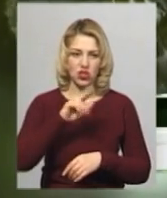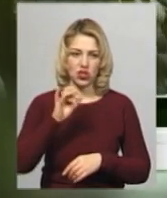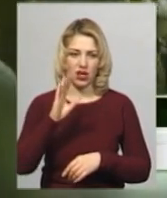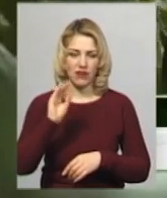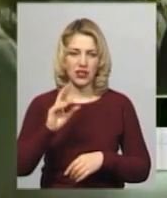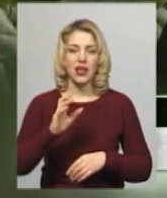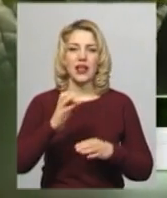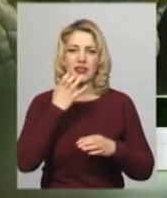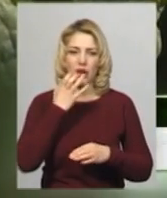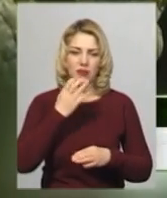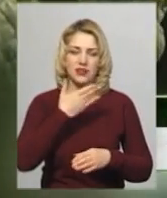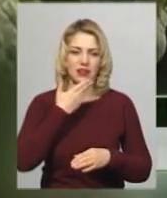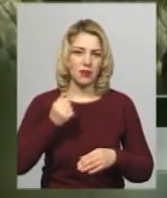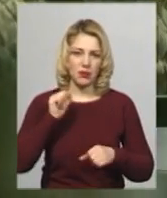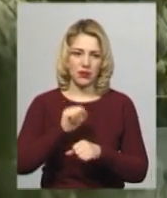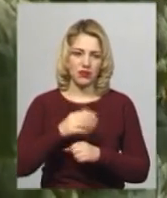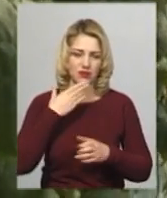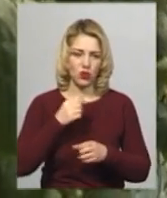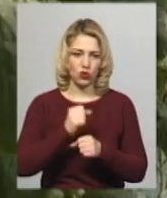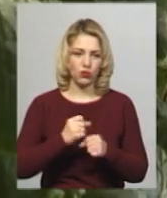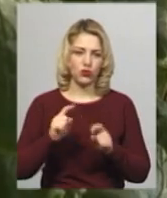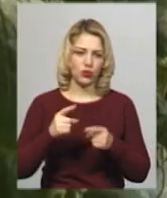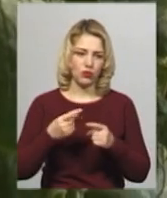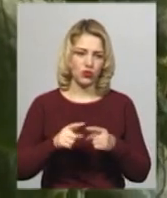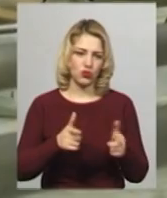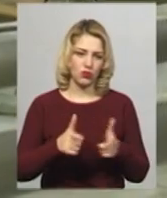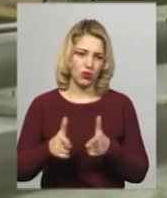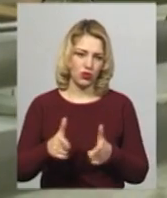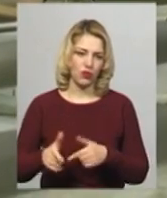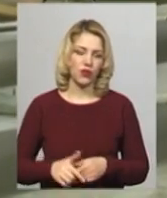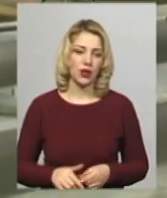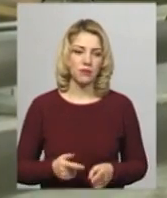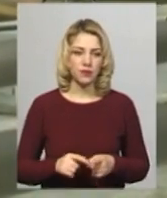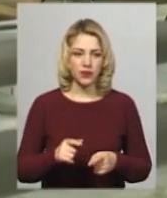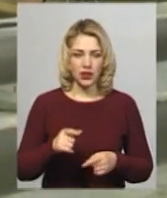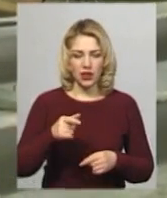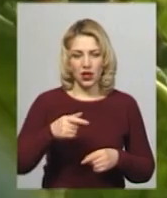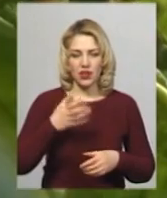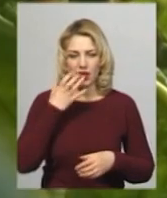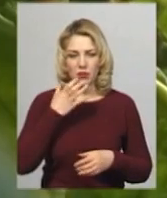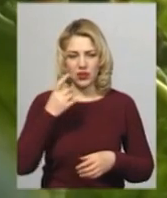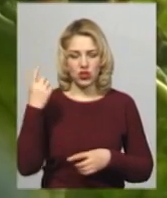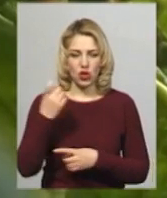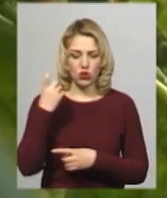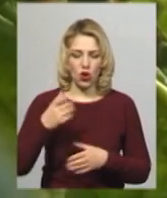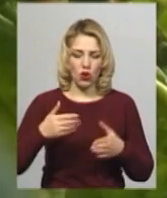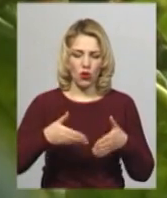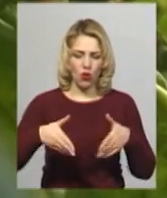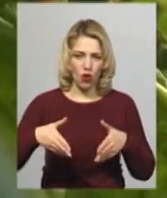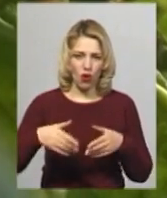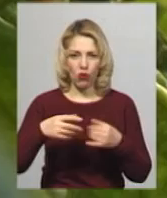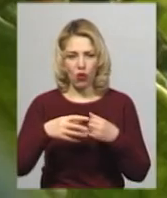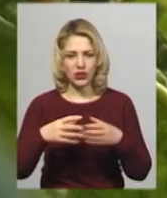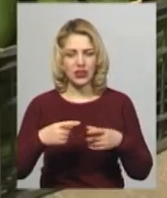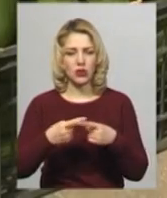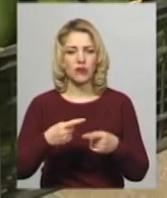теплиці все одно не припиняють своєї роботи, тому що йде підготовка. Городину цього тепличного господарства продають в області та Україні. За